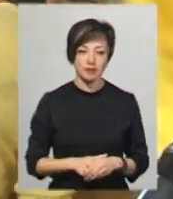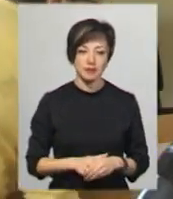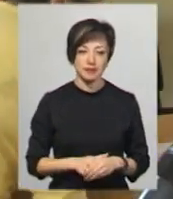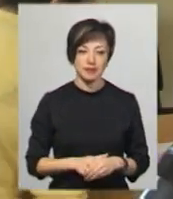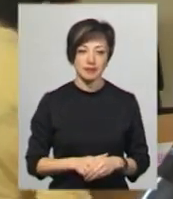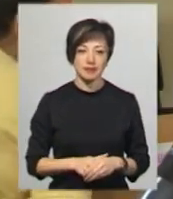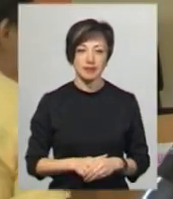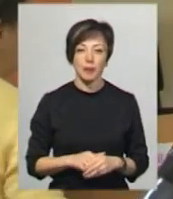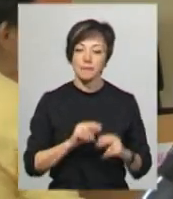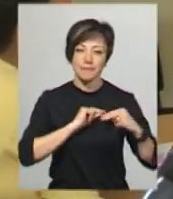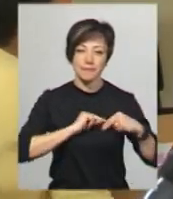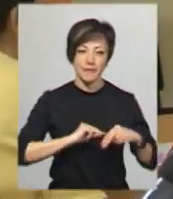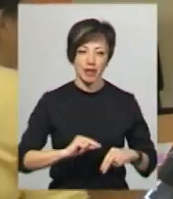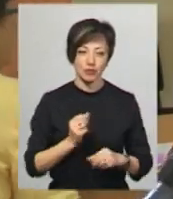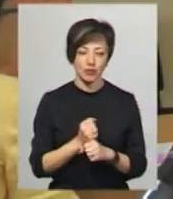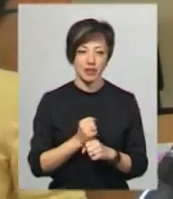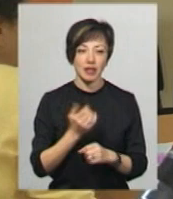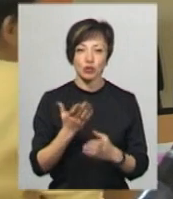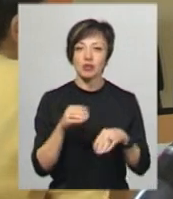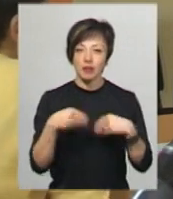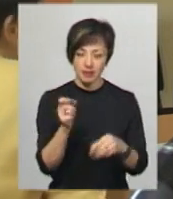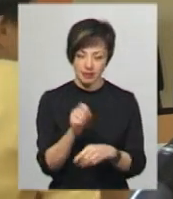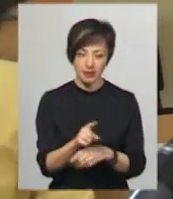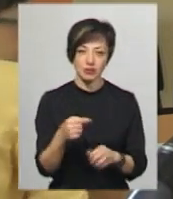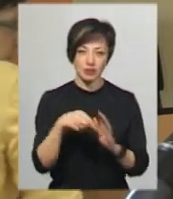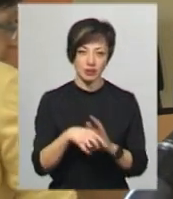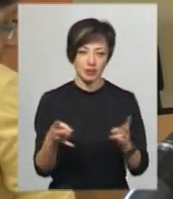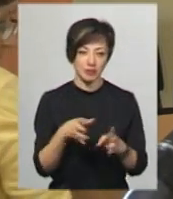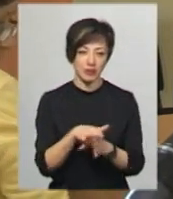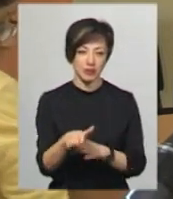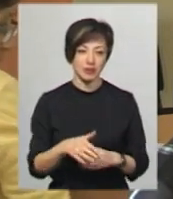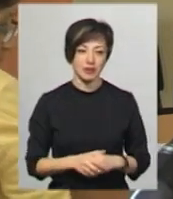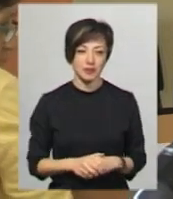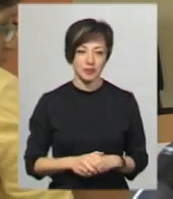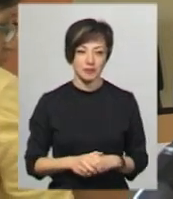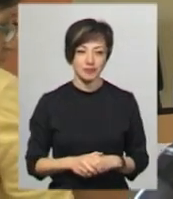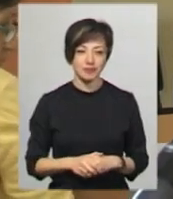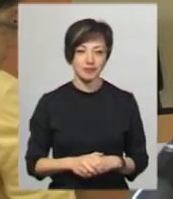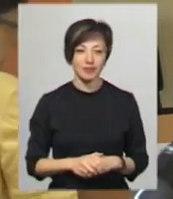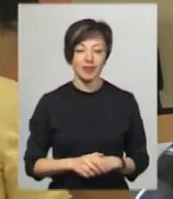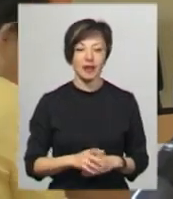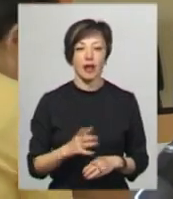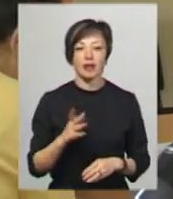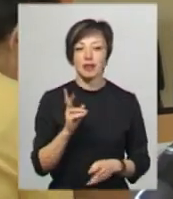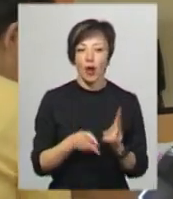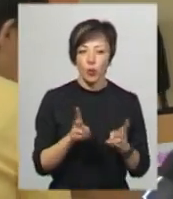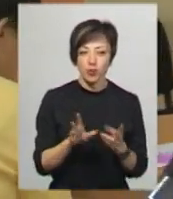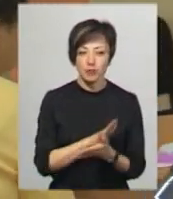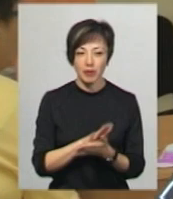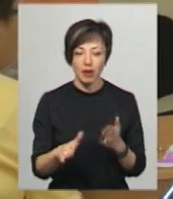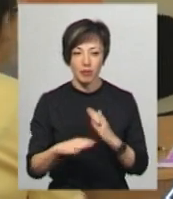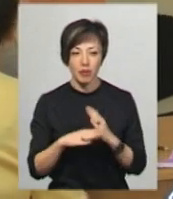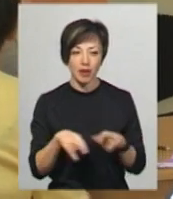як працювити ніби. Якщо їй дали задання, вона хоче не може робити. Діжури тут на кухні теж прибирає, допомагає,